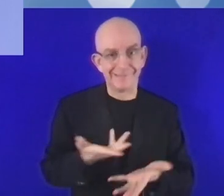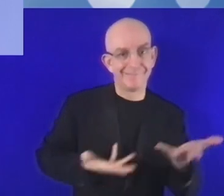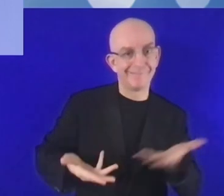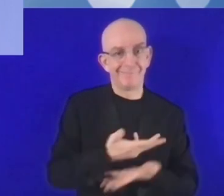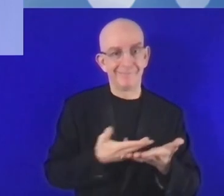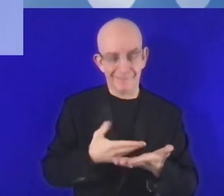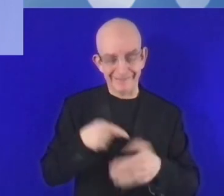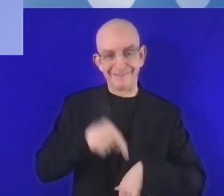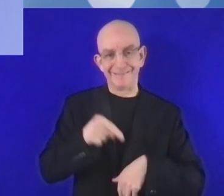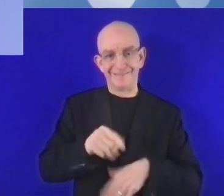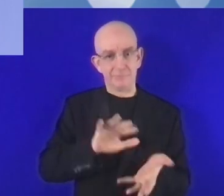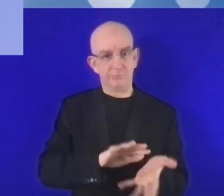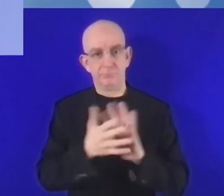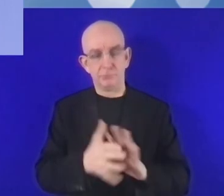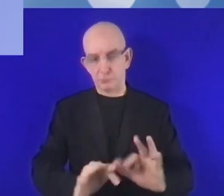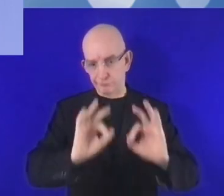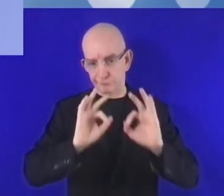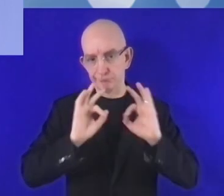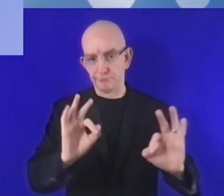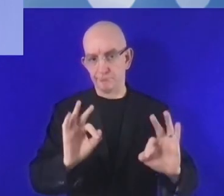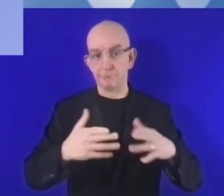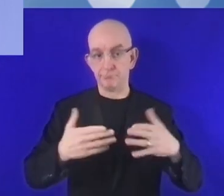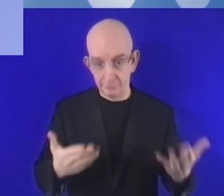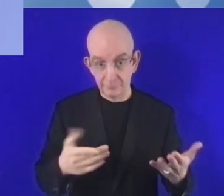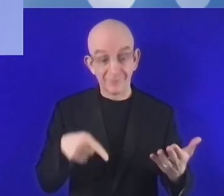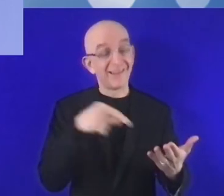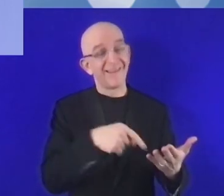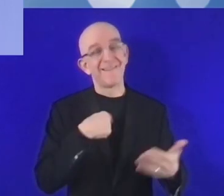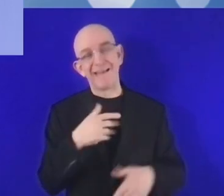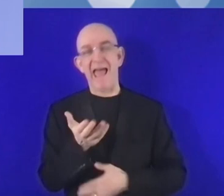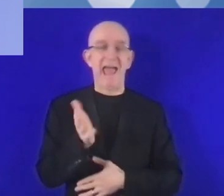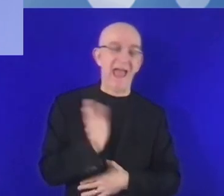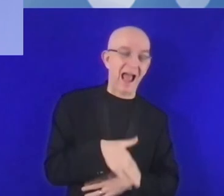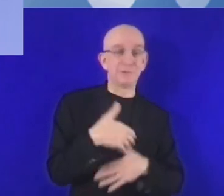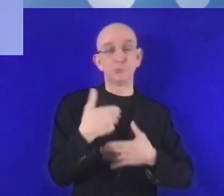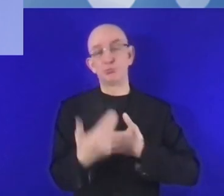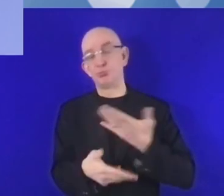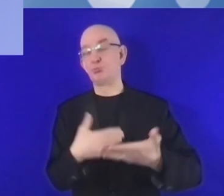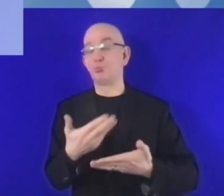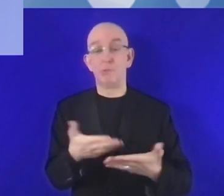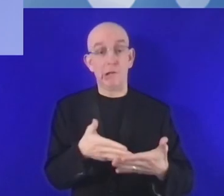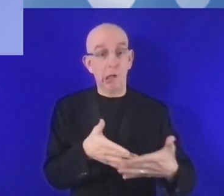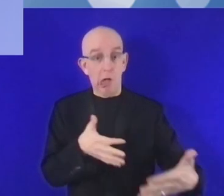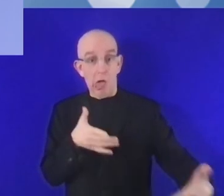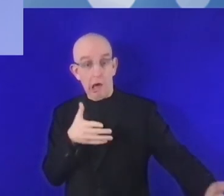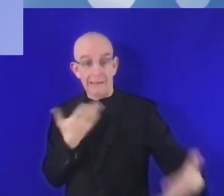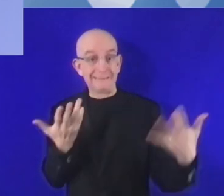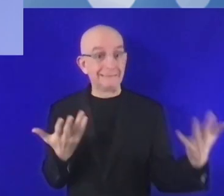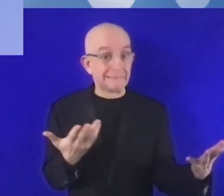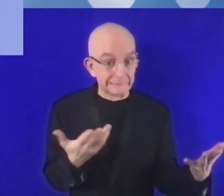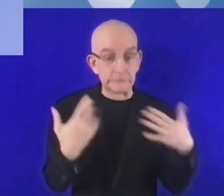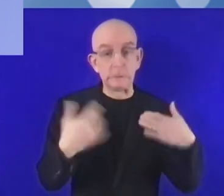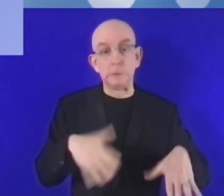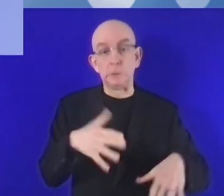المرحلة الانتقالية سريعة. إذا لم نستطيع أن نتمكن